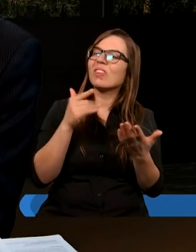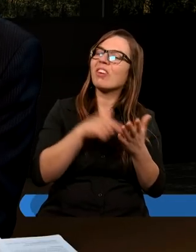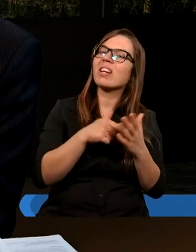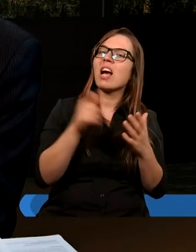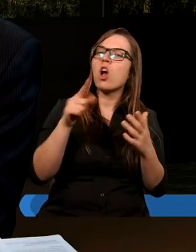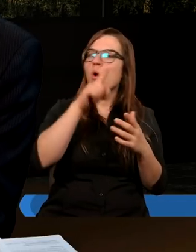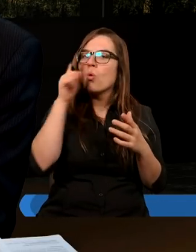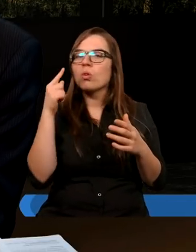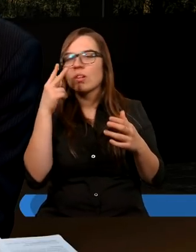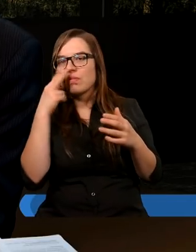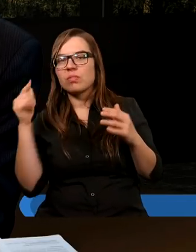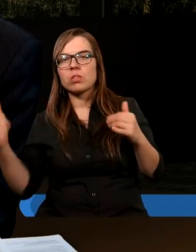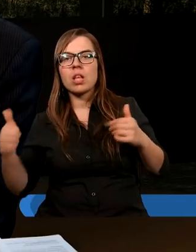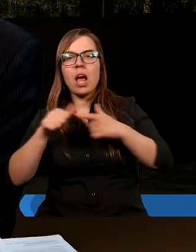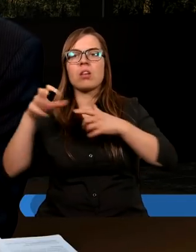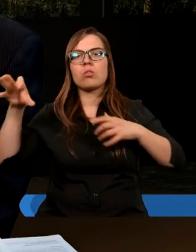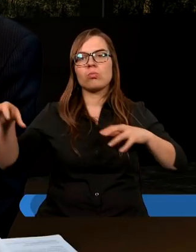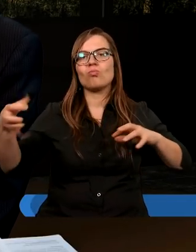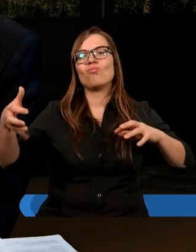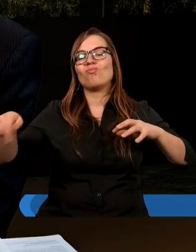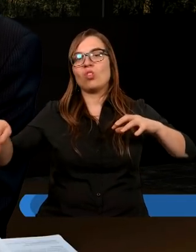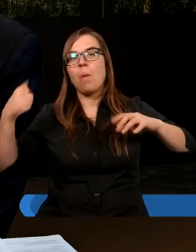ekstremalnymi stanowiskami